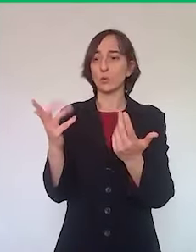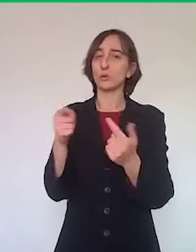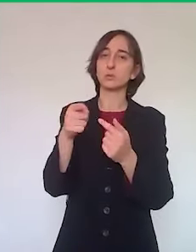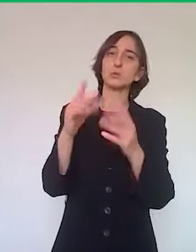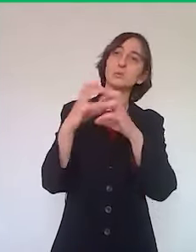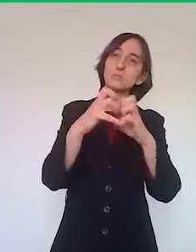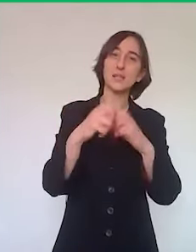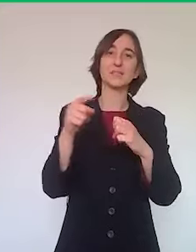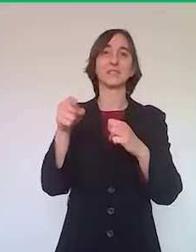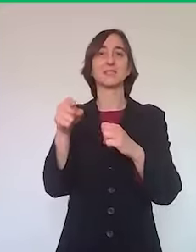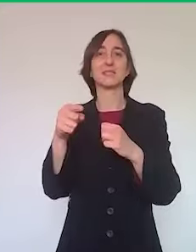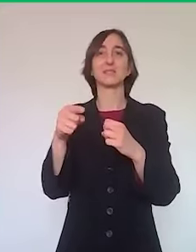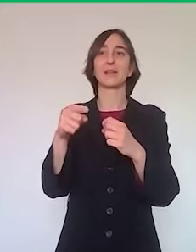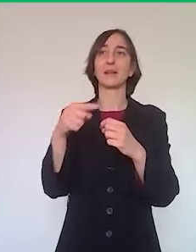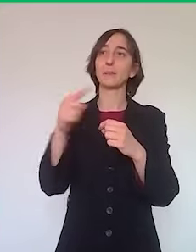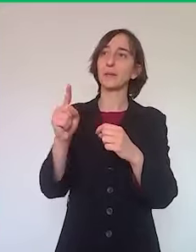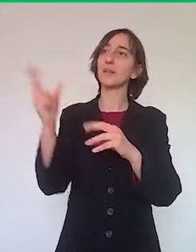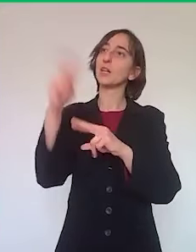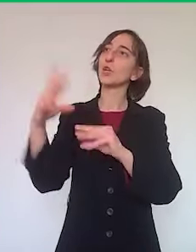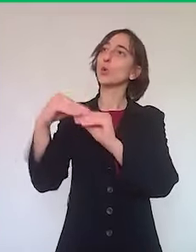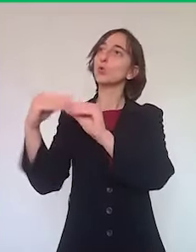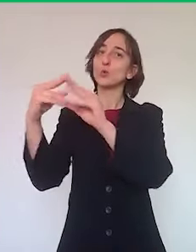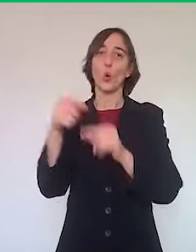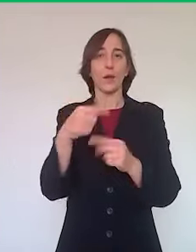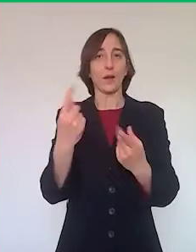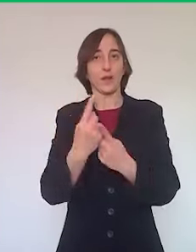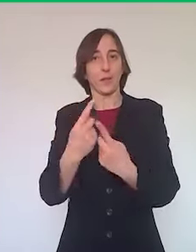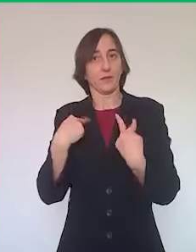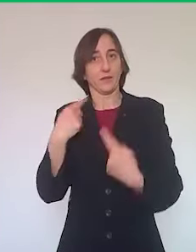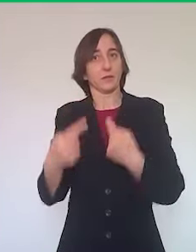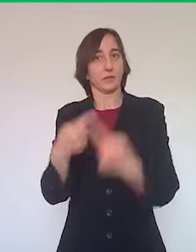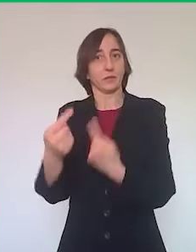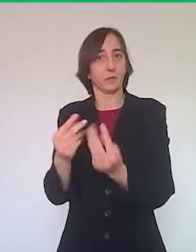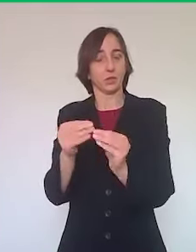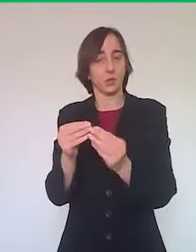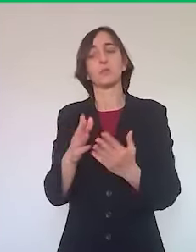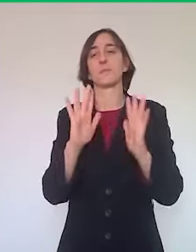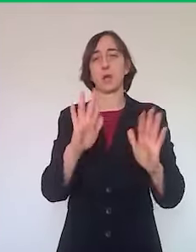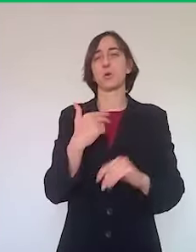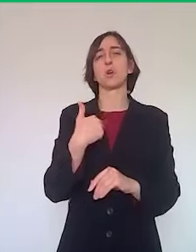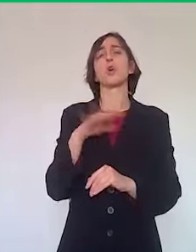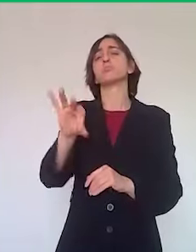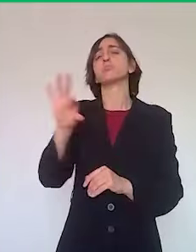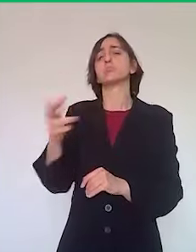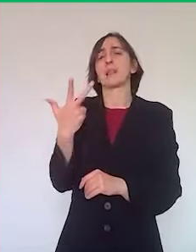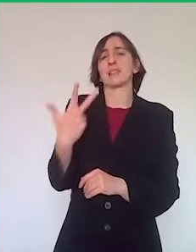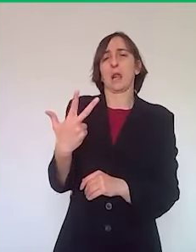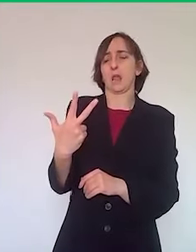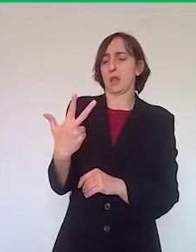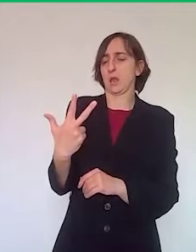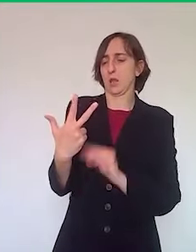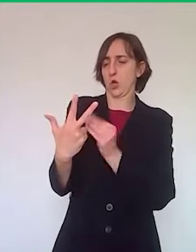ricostruzione. Andiamo per ordine, anche qui ne abbiamo selezionate tre perché ci danno la possibilità in un qualche modo di fare chiarezza